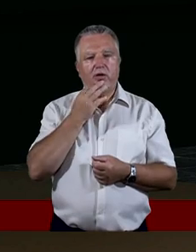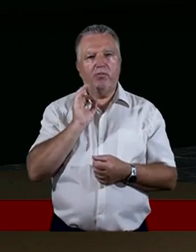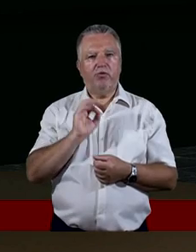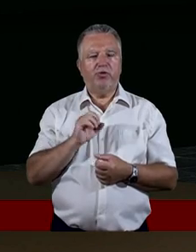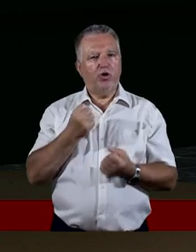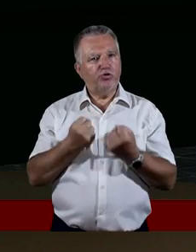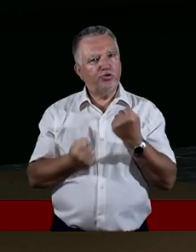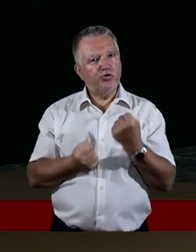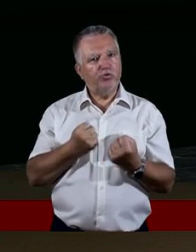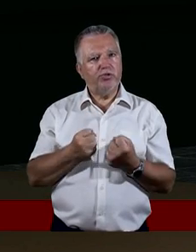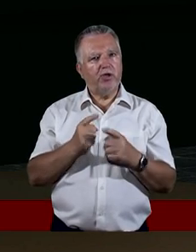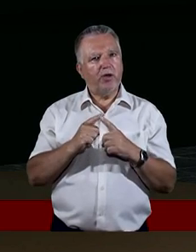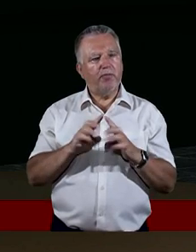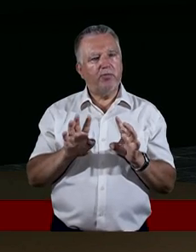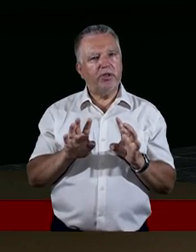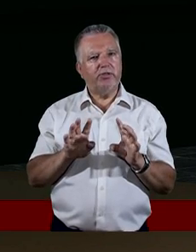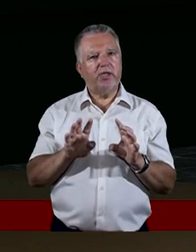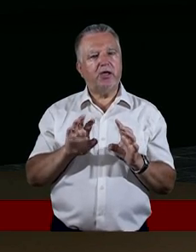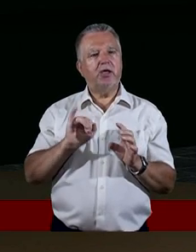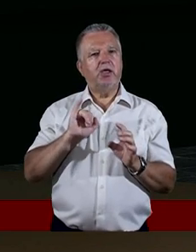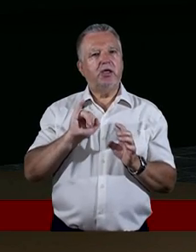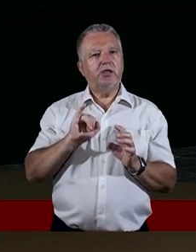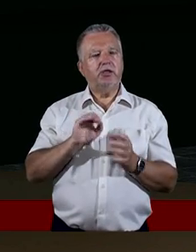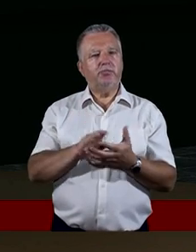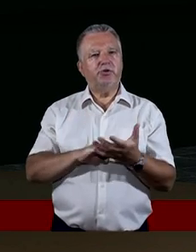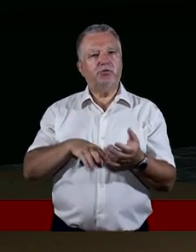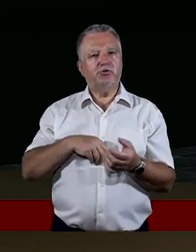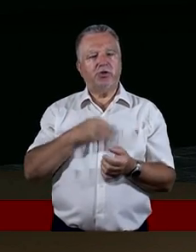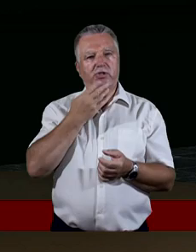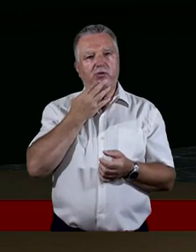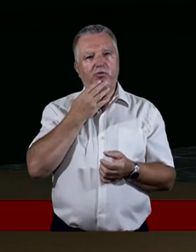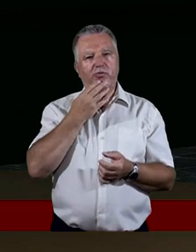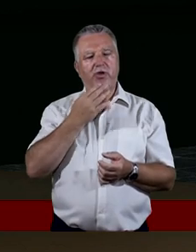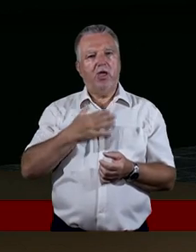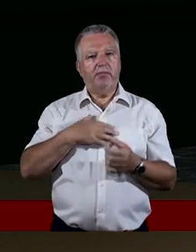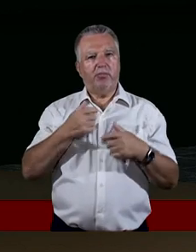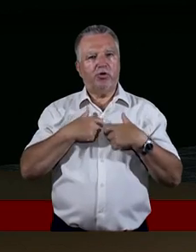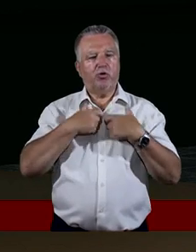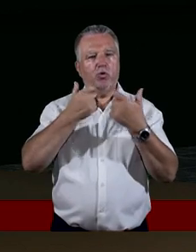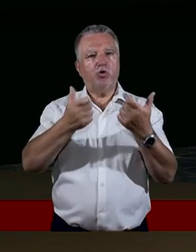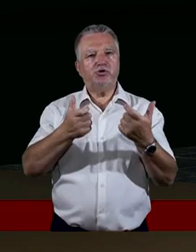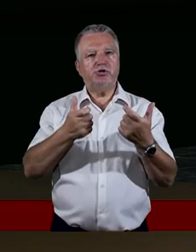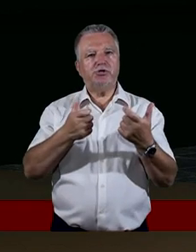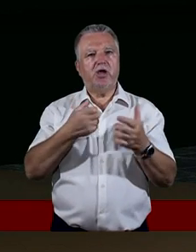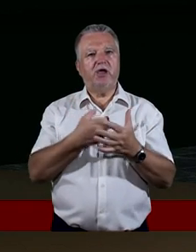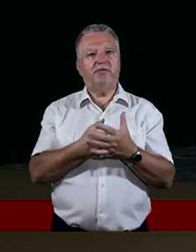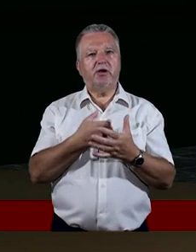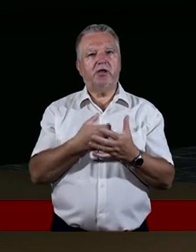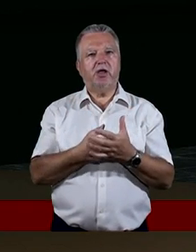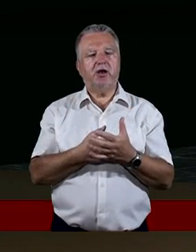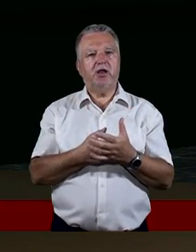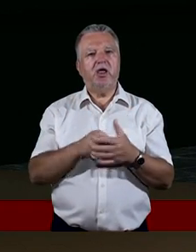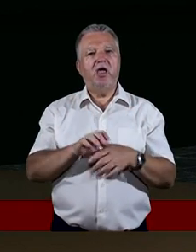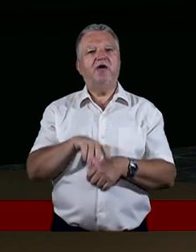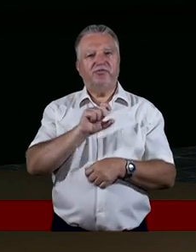bardzo trudnych momentach i Biblia pisze, że mamy głosić to poselstwo, tą Ewangelię, w czas